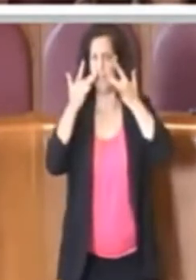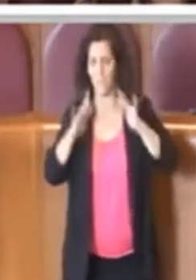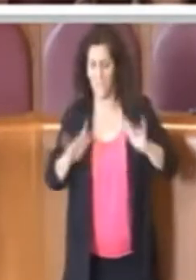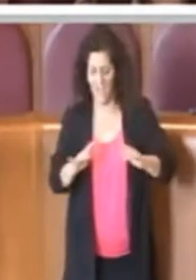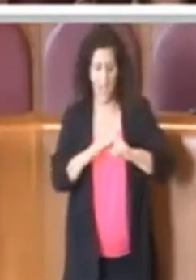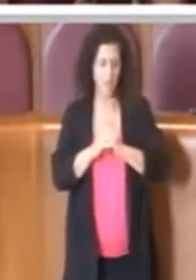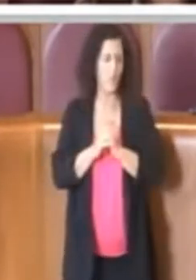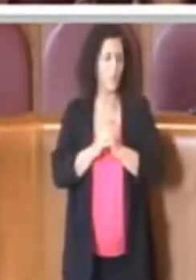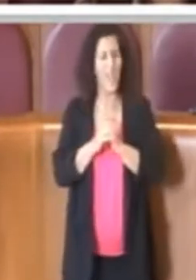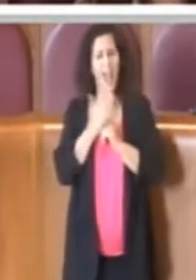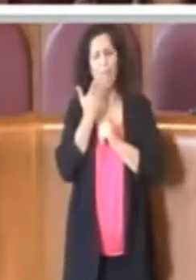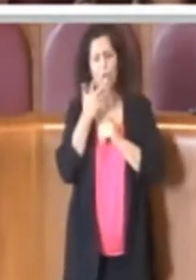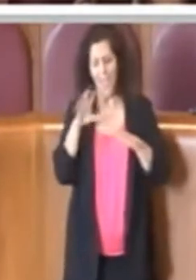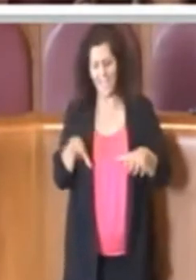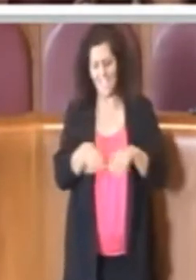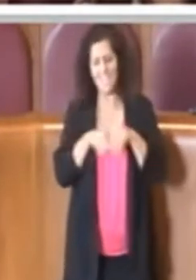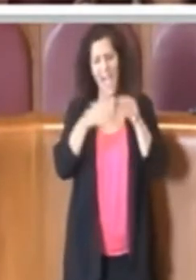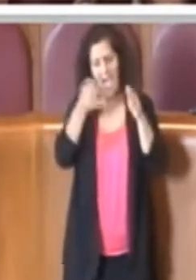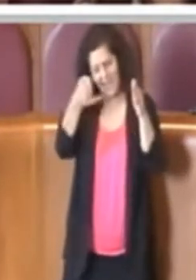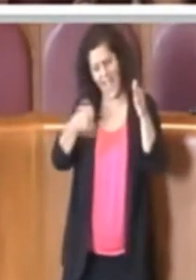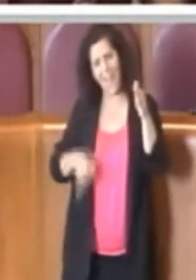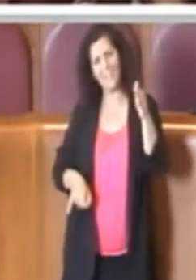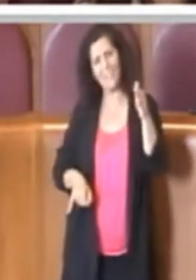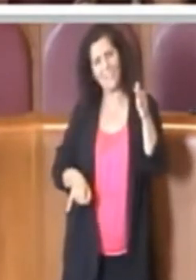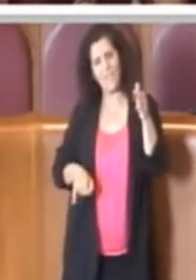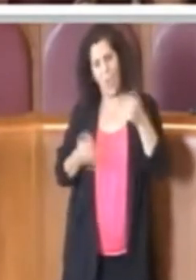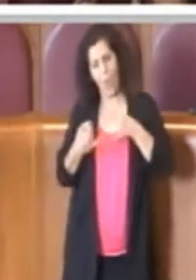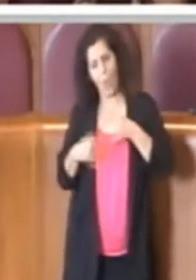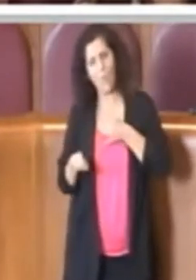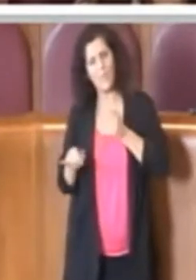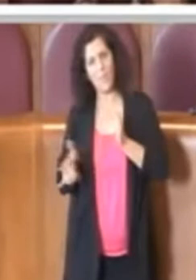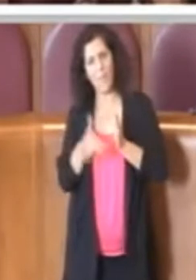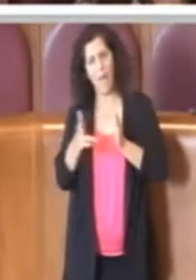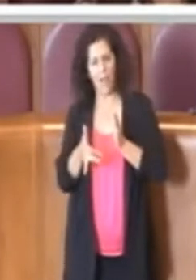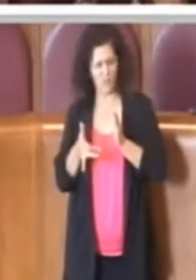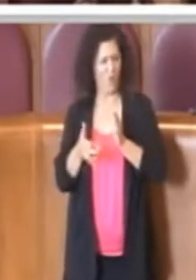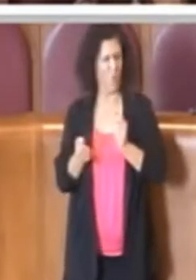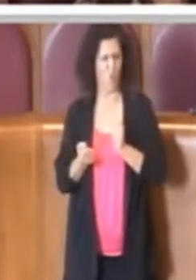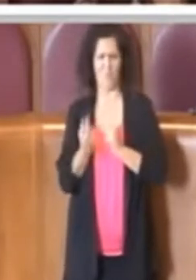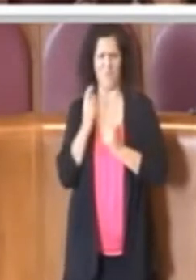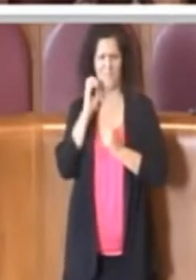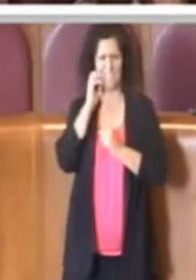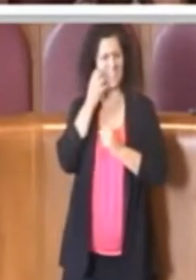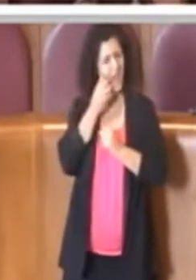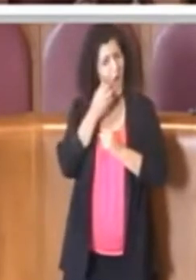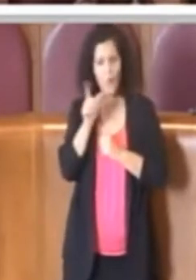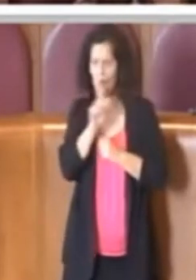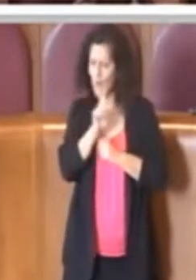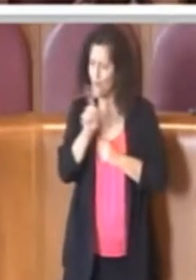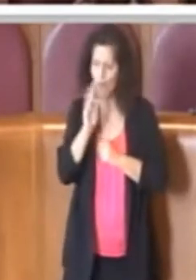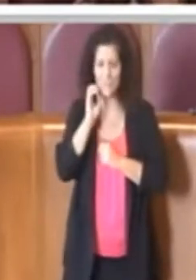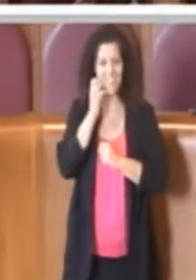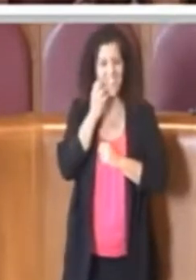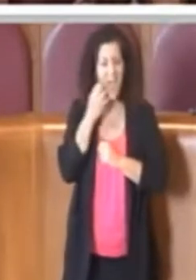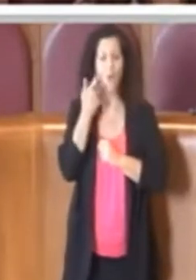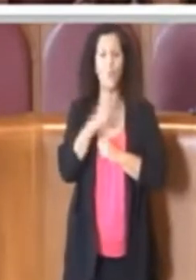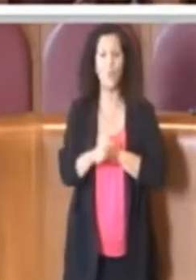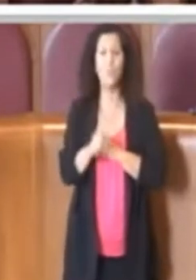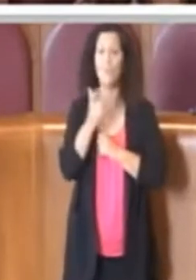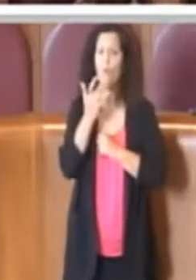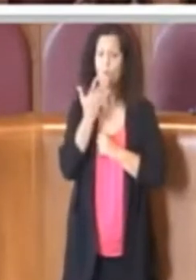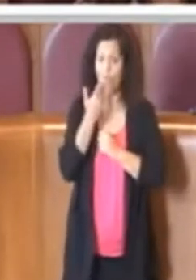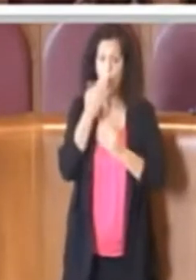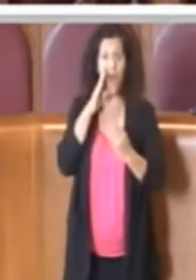dice sembra un po' anomalo o no, perché nel contestualizzare il nuovo regolamento in realtà così come